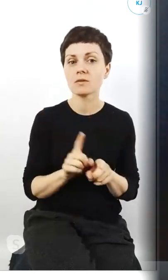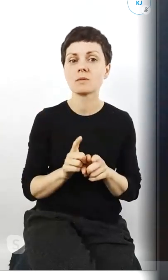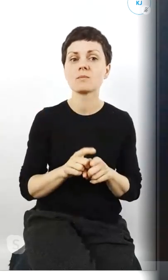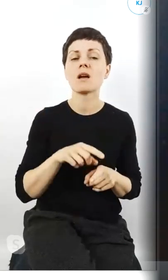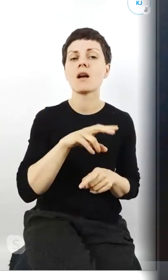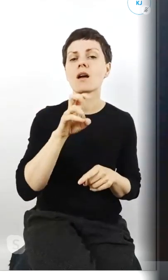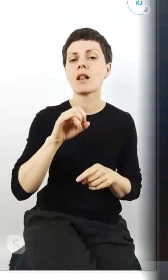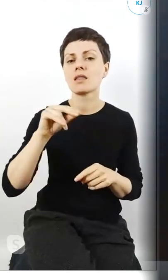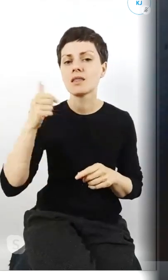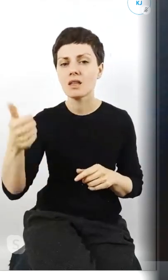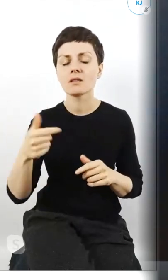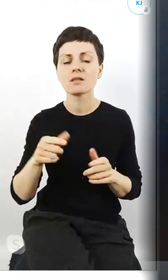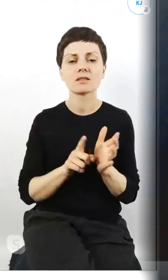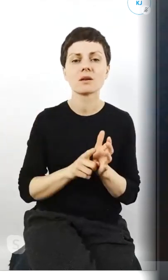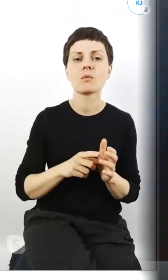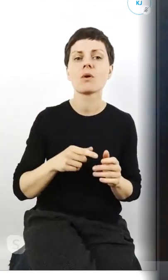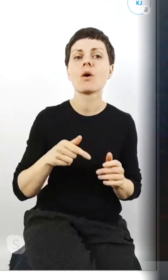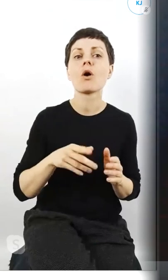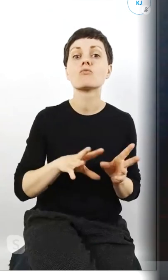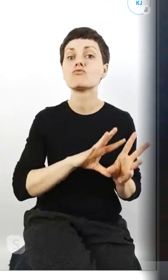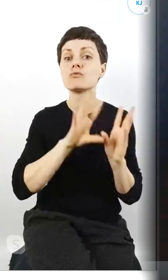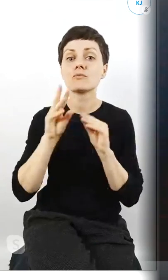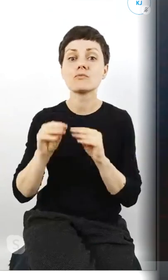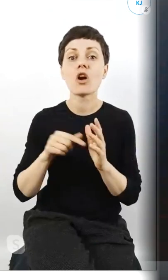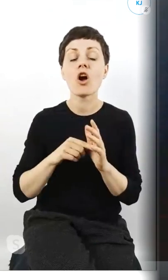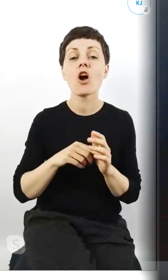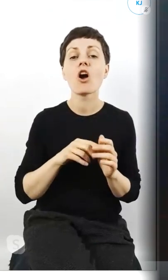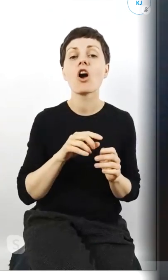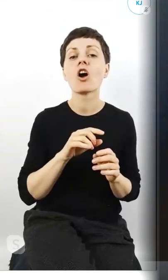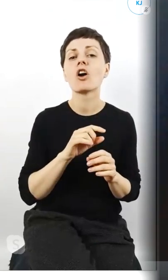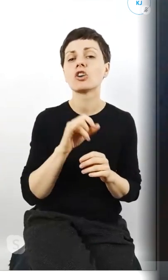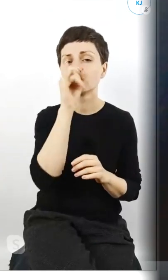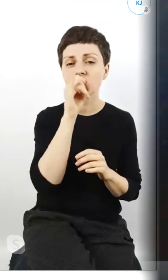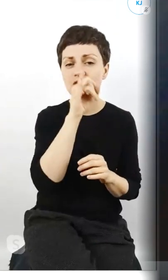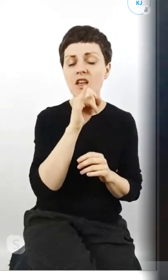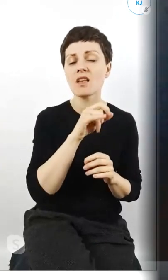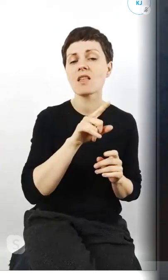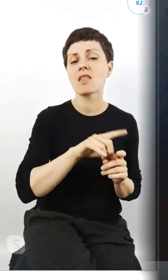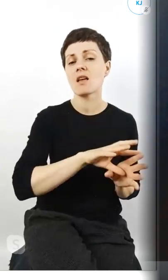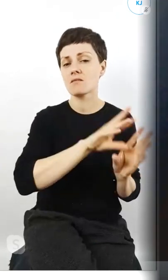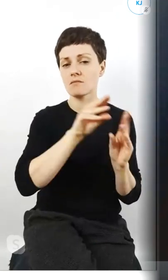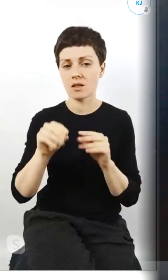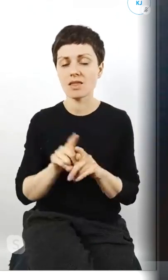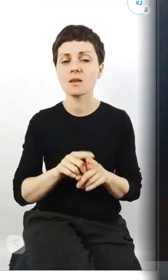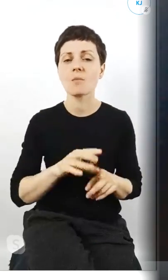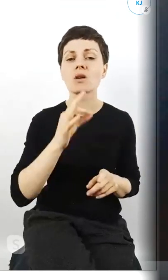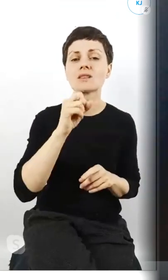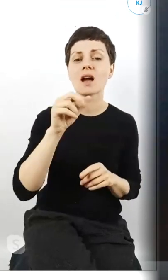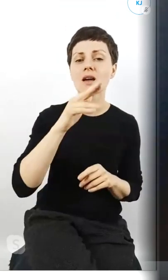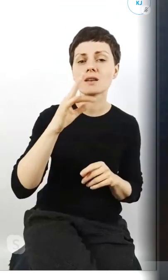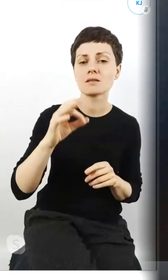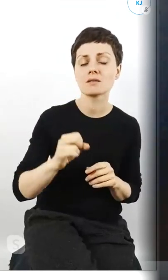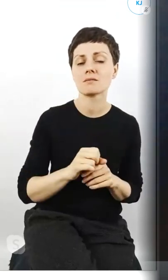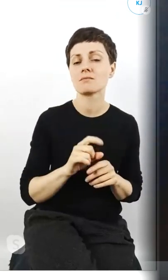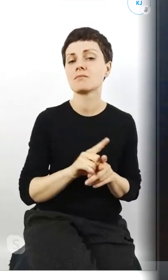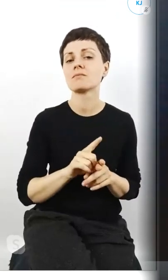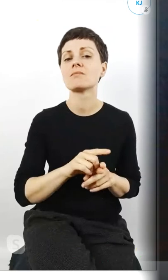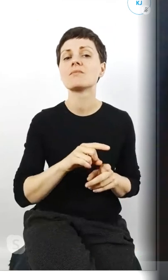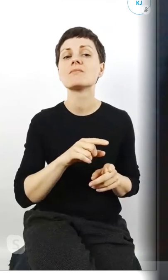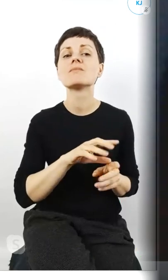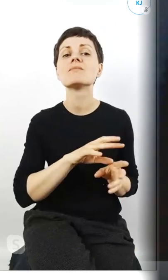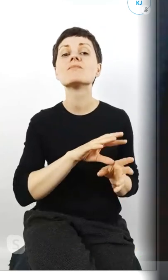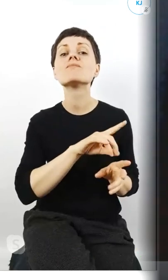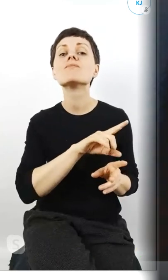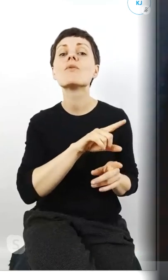powstał od przeniesienia go ze świn hodowlanych na ludzi tak samo SARS powstał z przeniesienia wirusów z